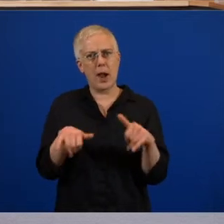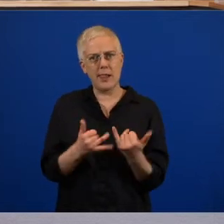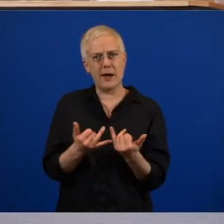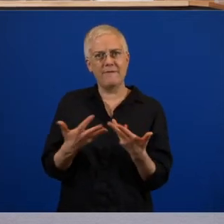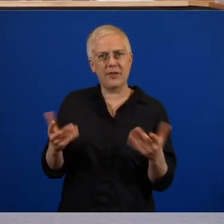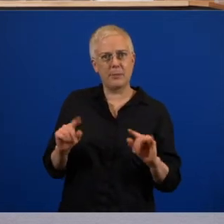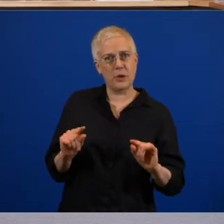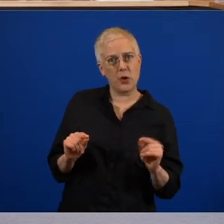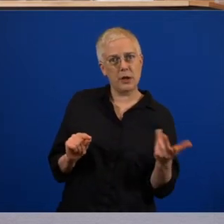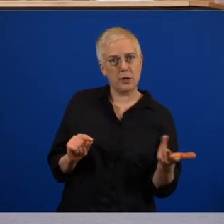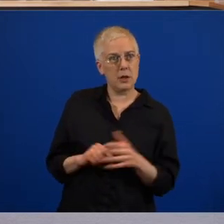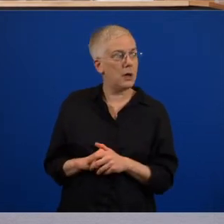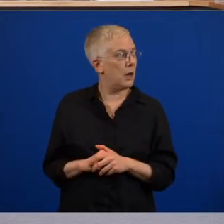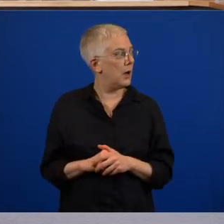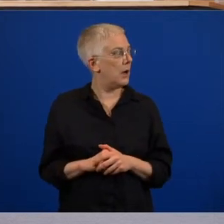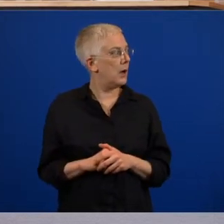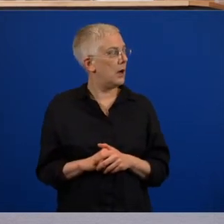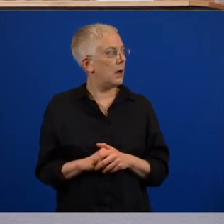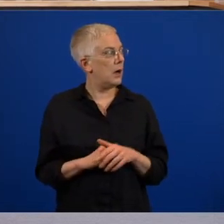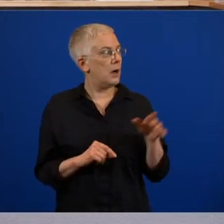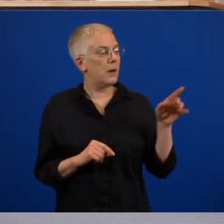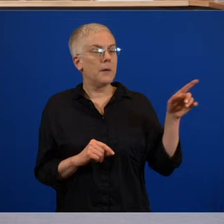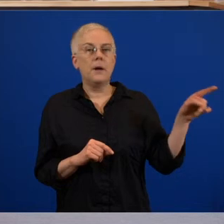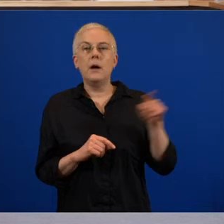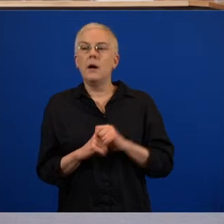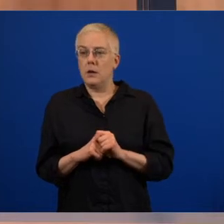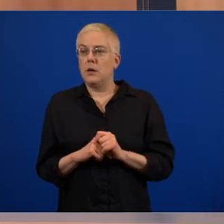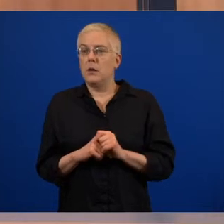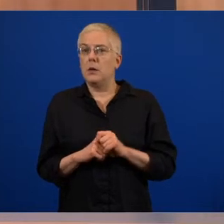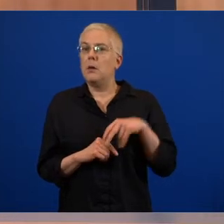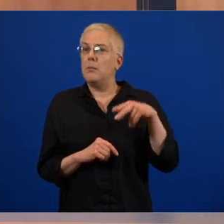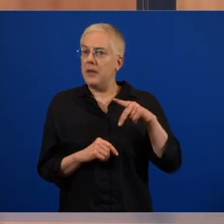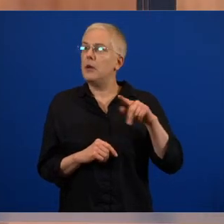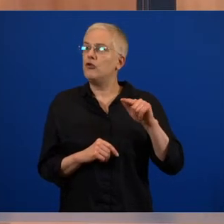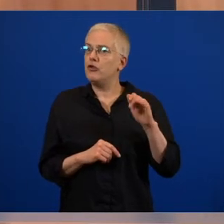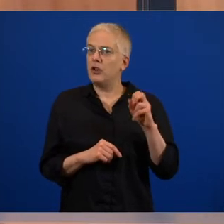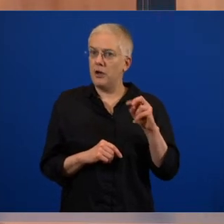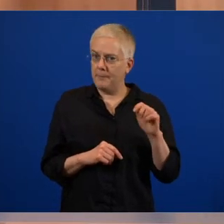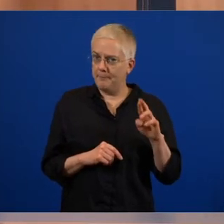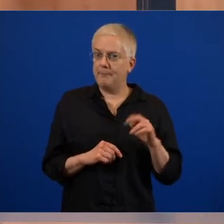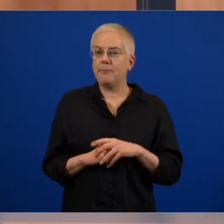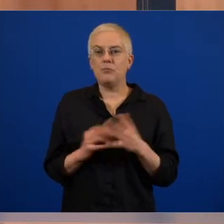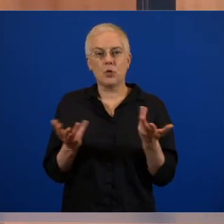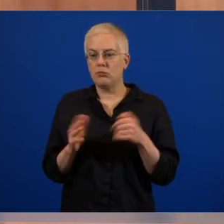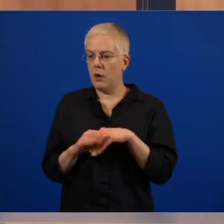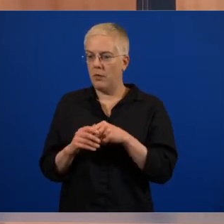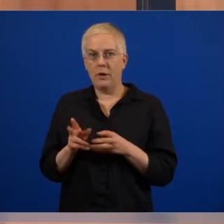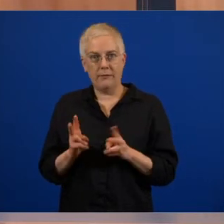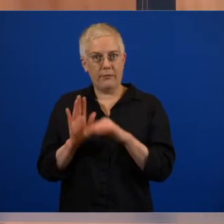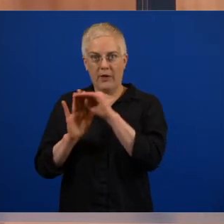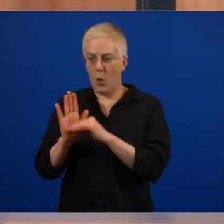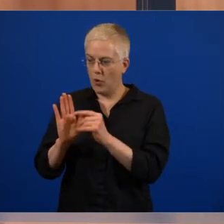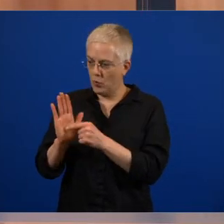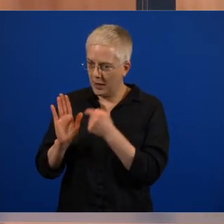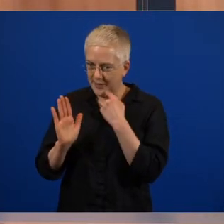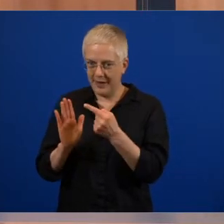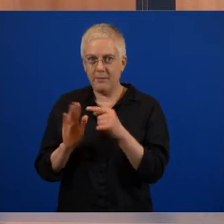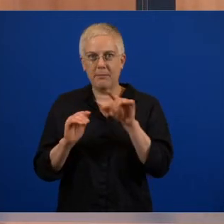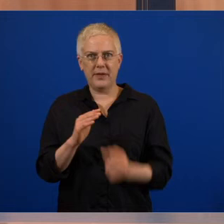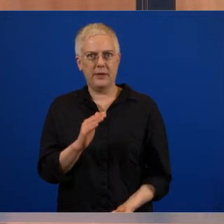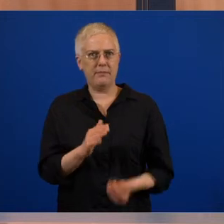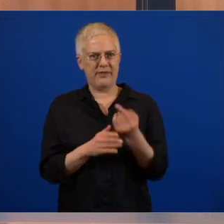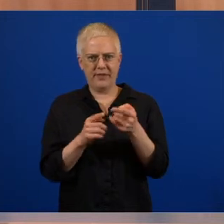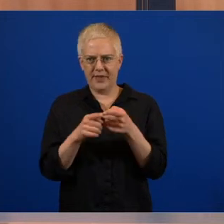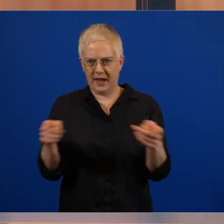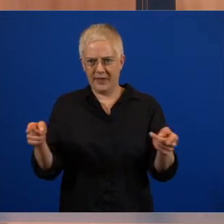Ja, die erweiterte Regelbetreuung wird fortgeführt. Wenn Sie die Verordnung hinterher lesen, gibt es dort den etwas ungewöhnlichen Satz, dass die Kitas im Prinzip